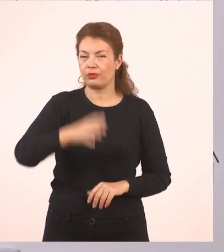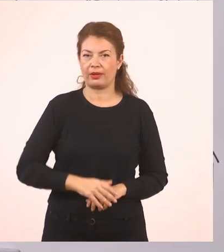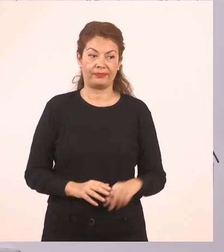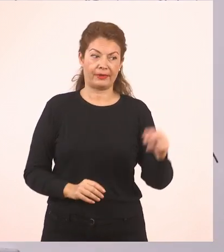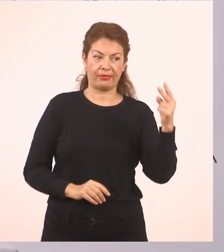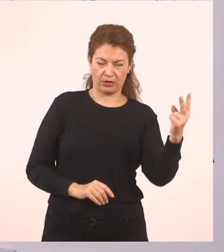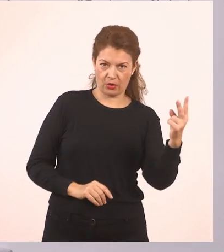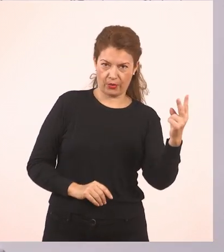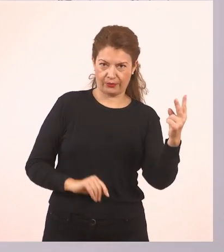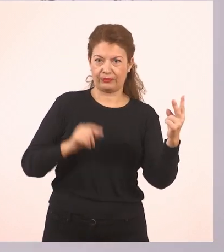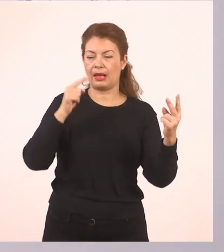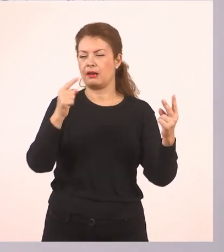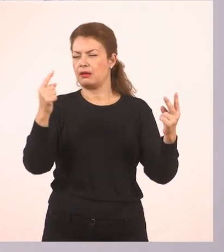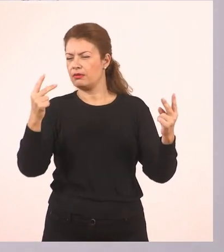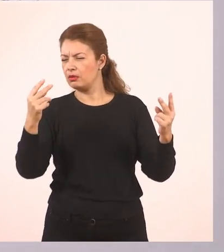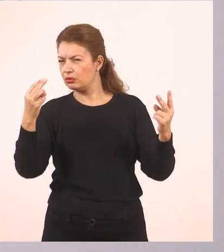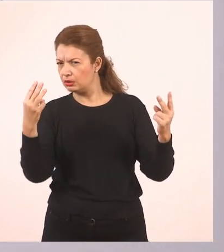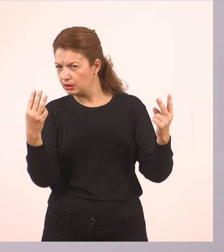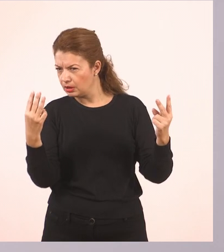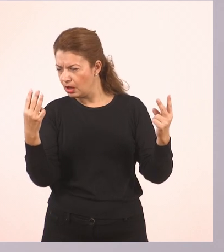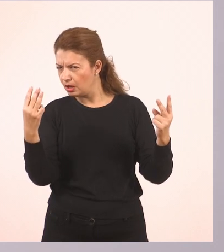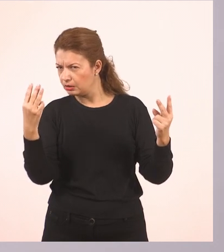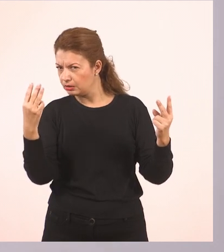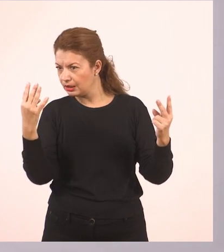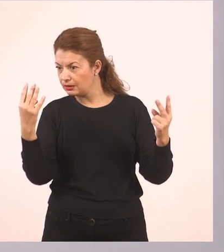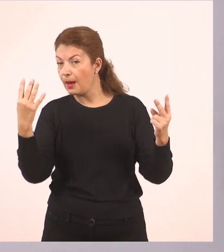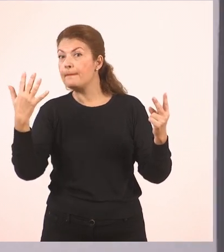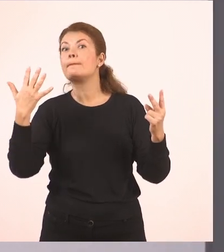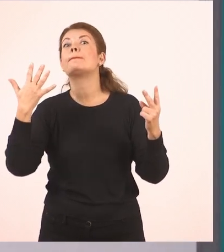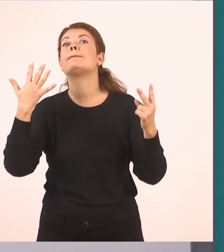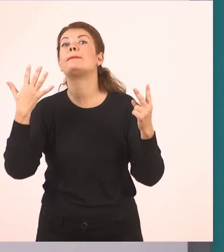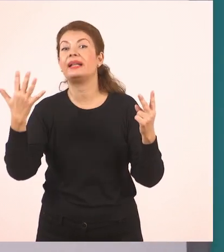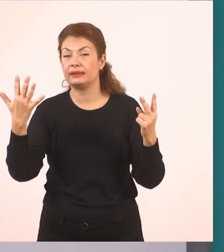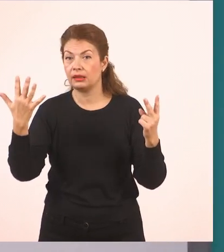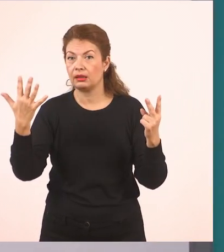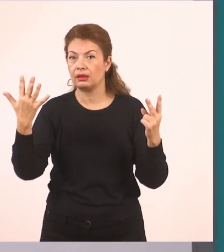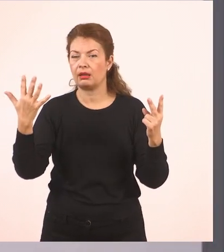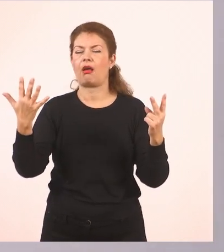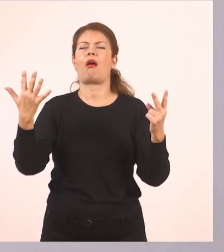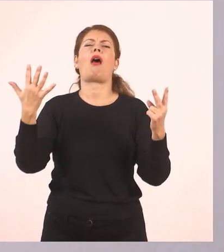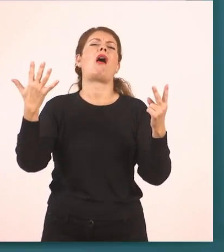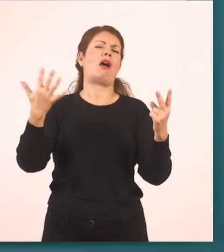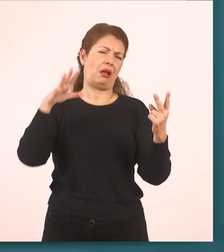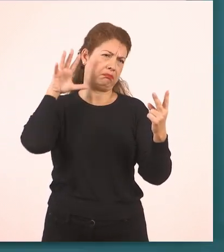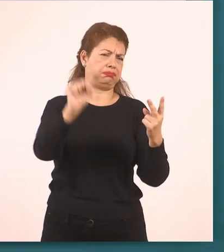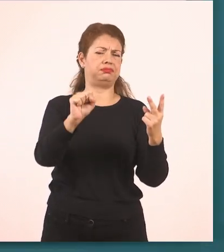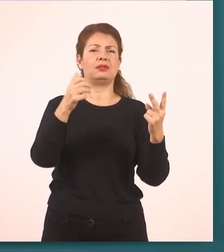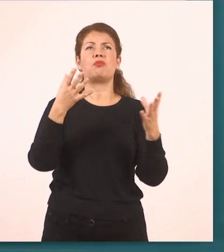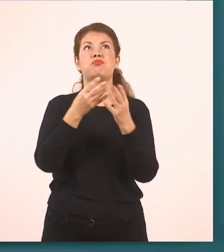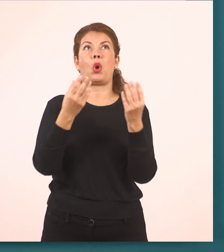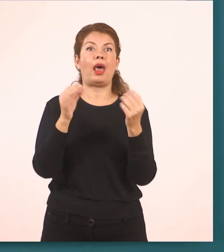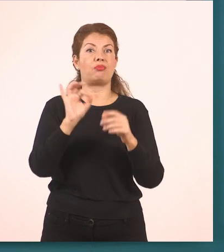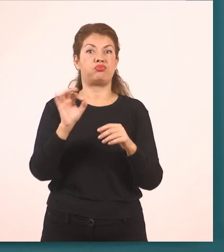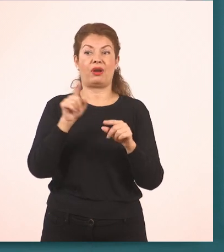Ένα, δύο, τρία, τέσσερα, πέντε. Με μία ματιά νομίζω ξεχωρίζεις